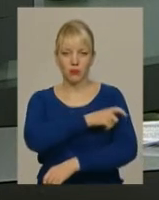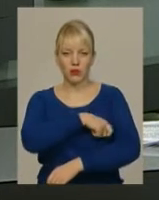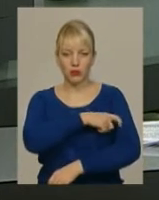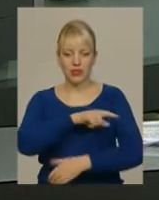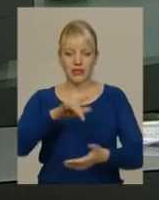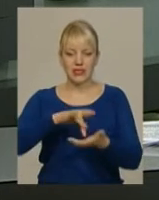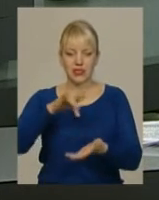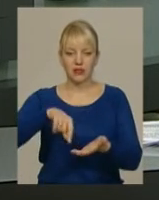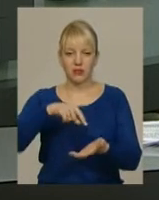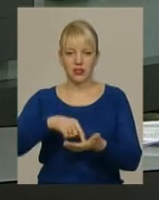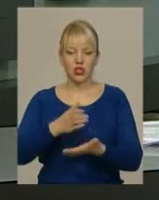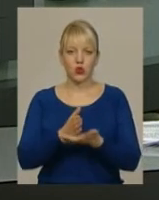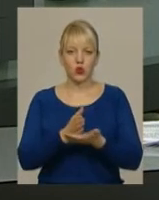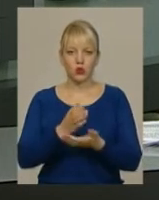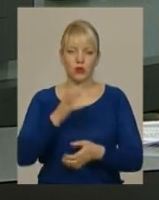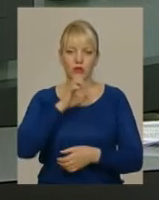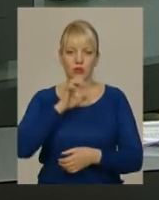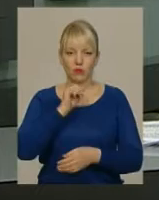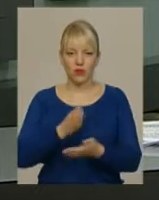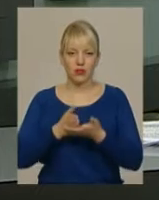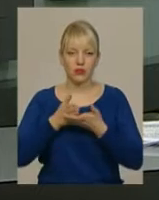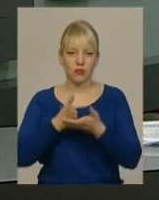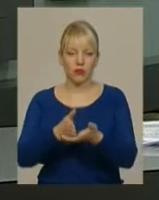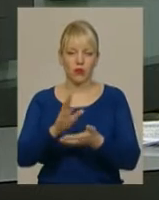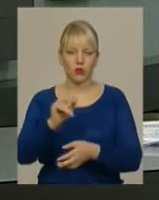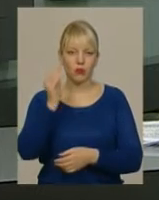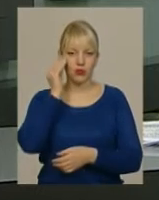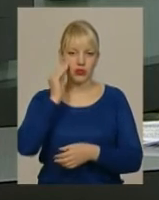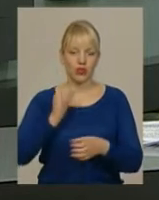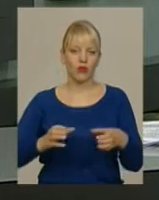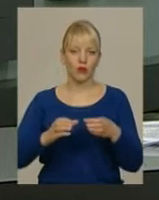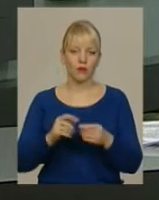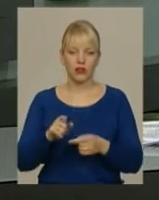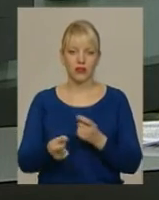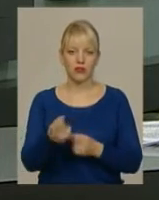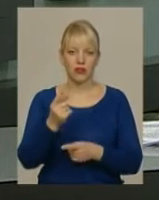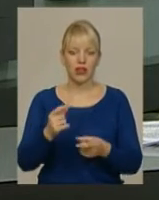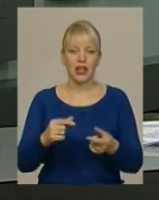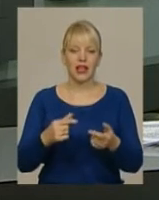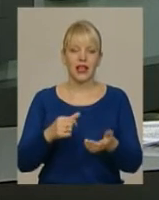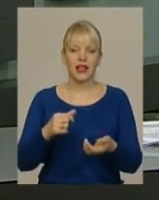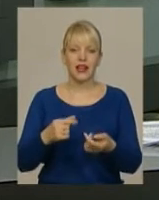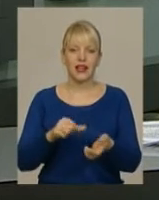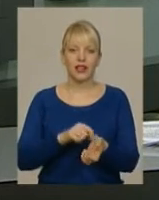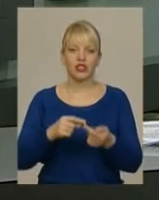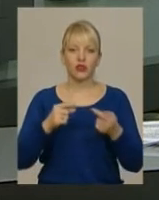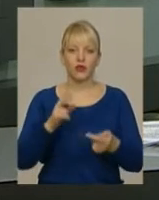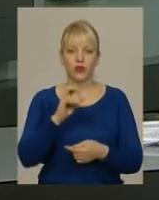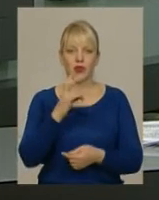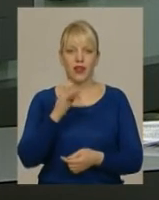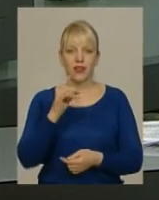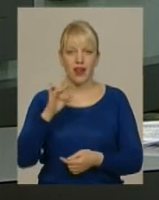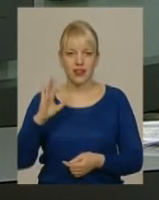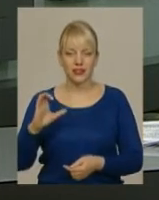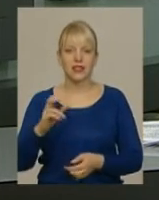міста службова собака спрямувала правоохоронців до підозрілої компанії. Нацгвардійці виявили у них речовину схожу на канабіс вагою близько 7 грамів.